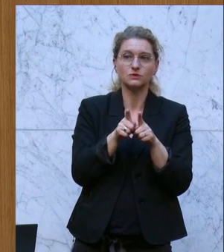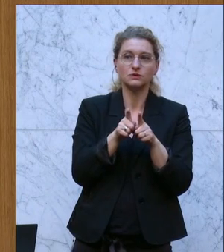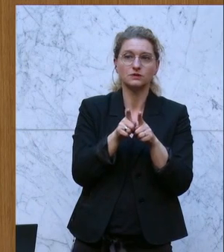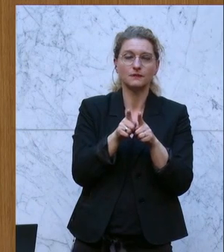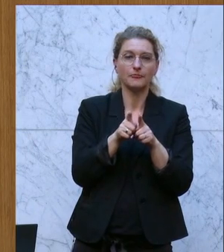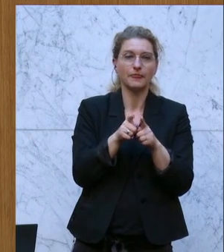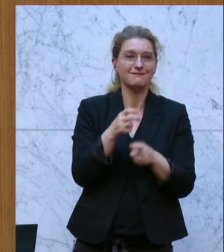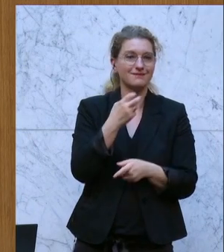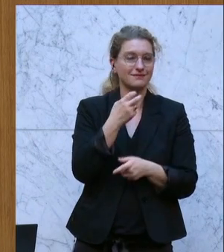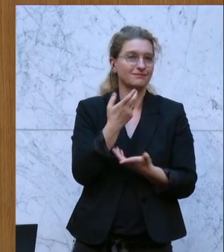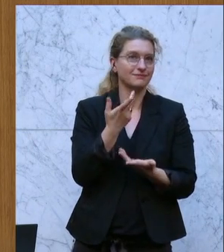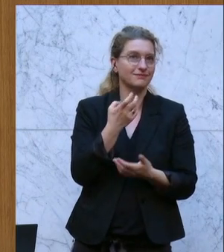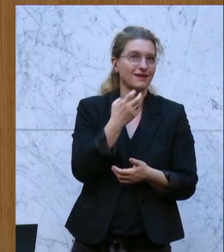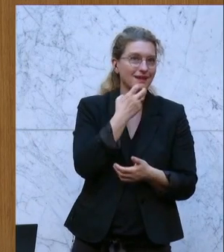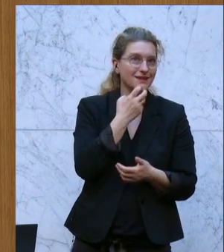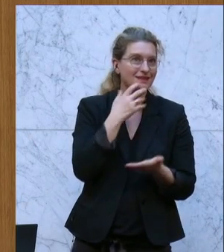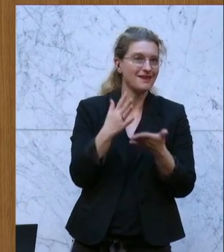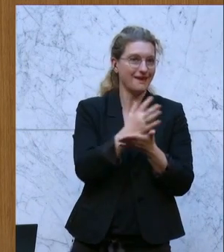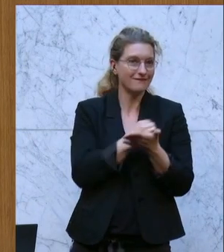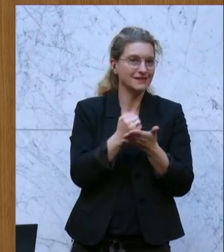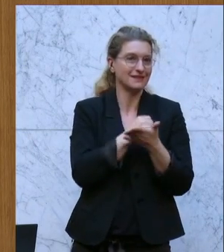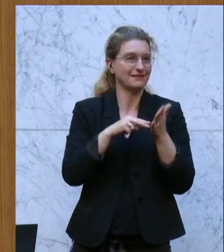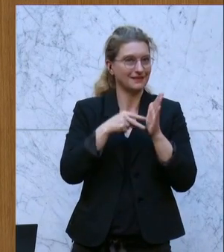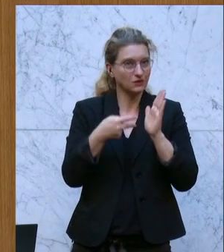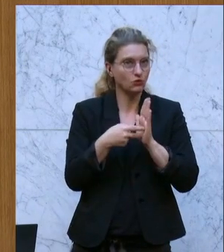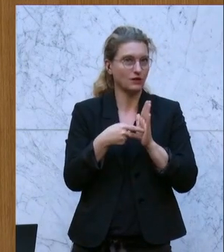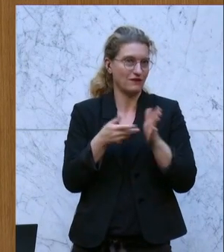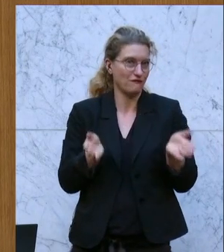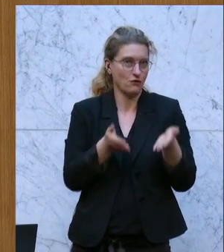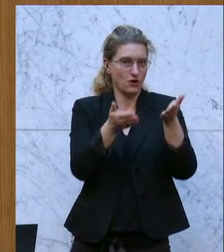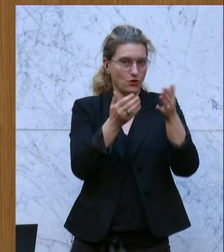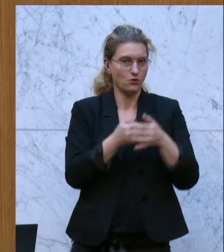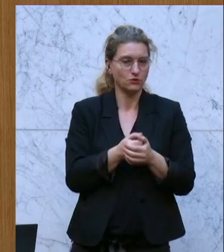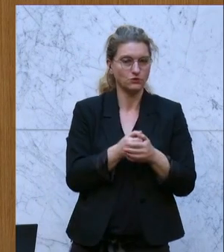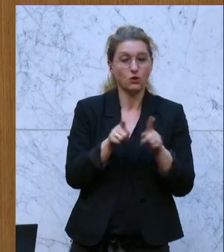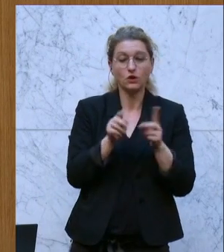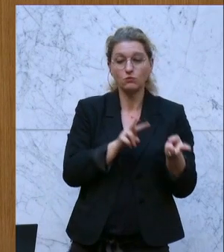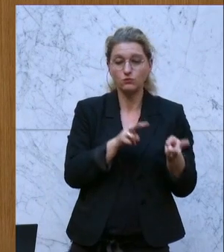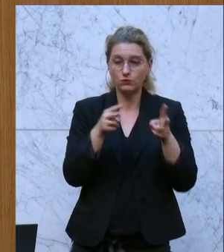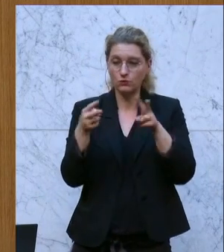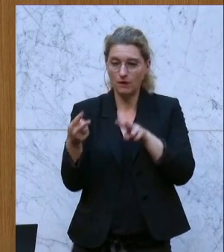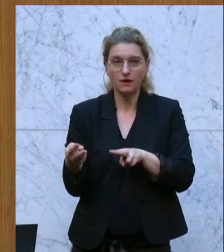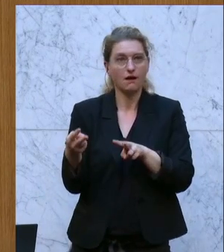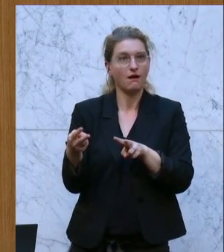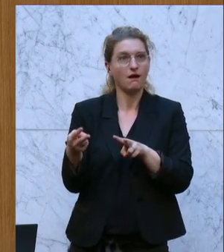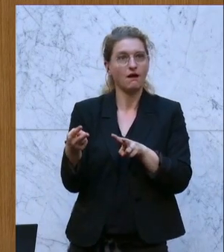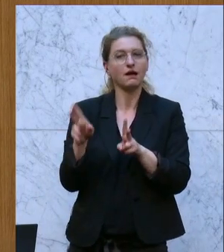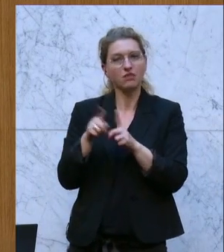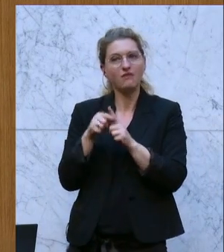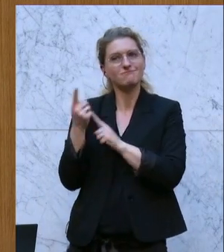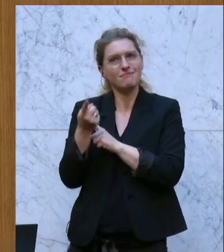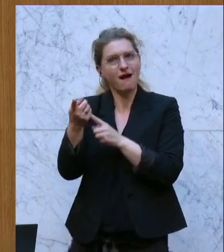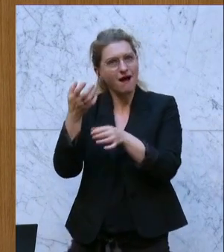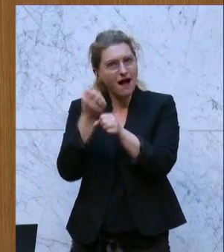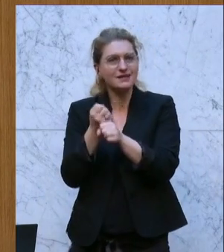energieeffizienten Technologien und den Übergang zu einer nachhaltigen